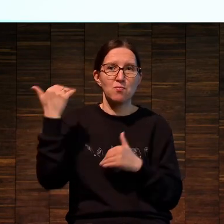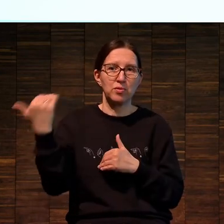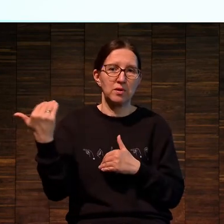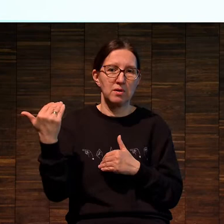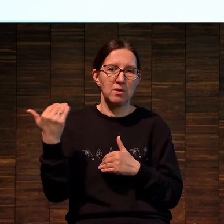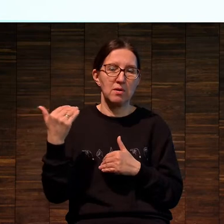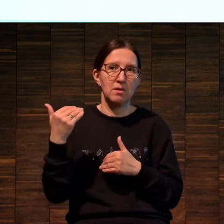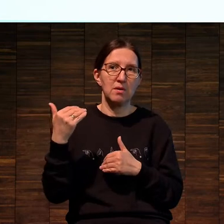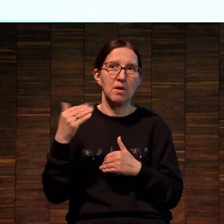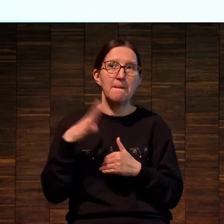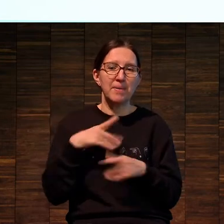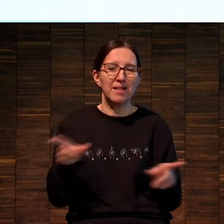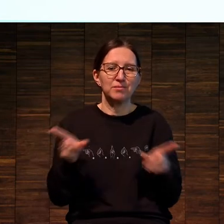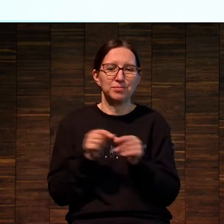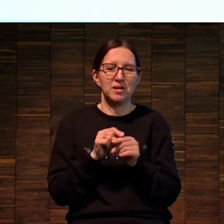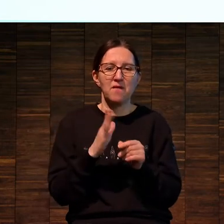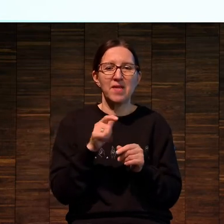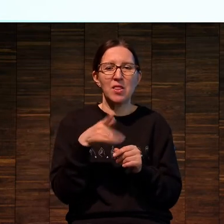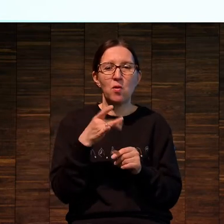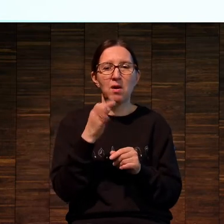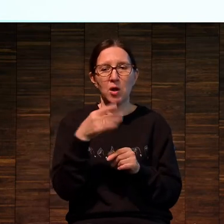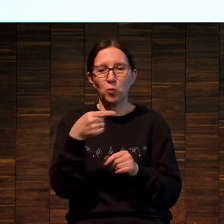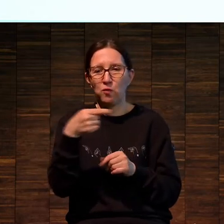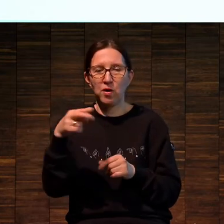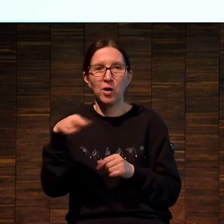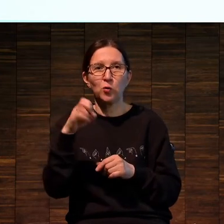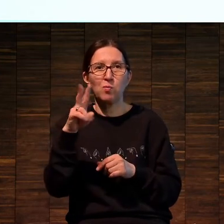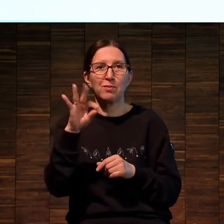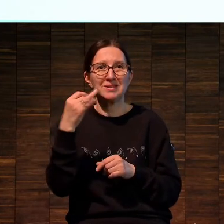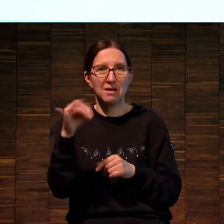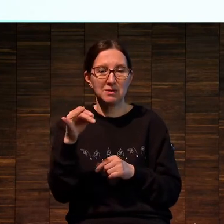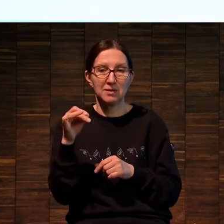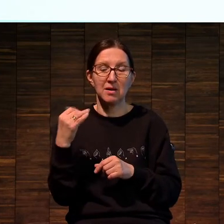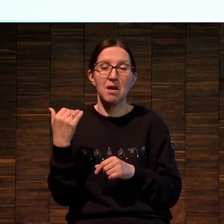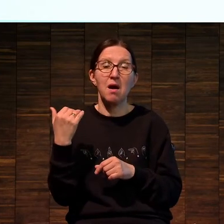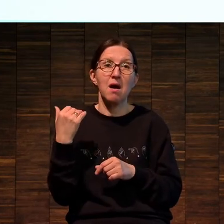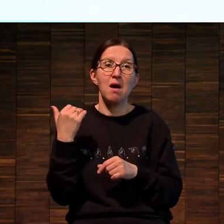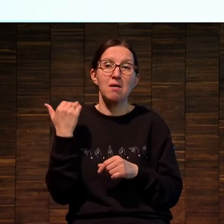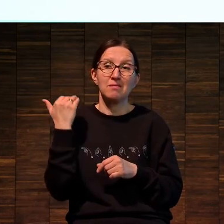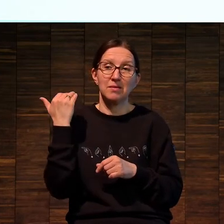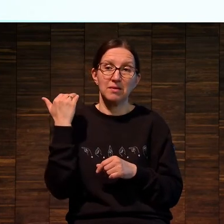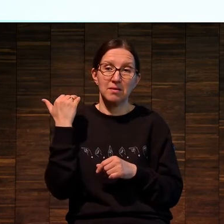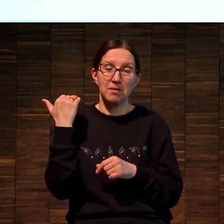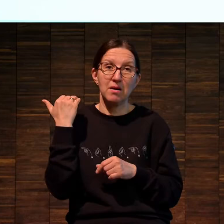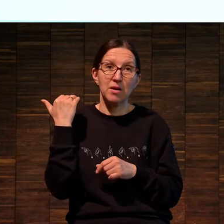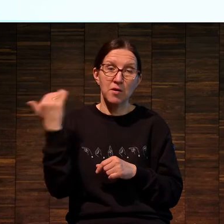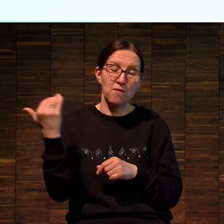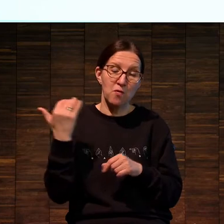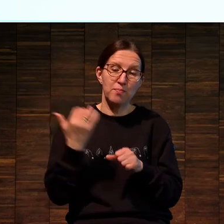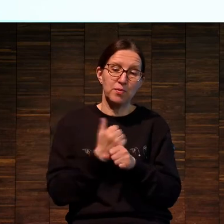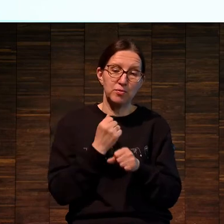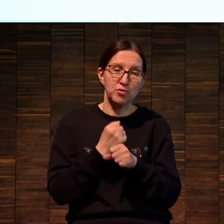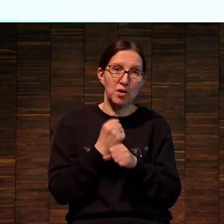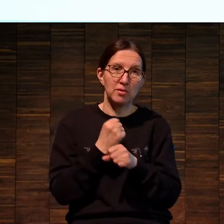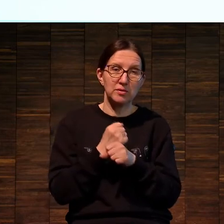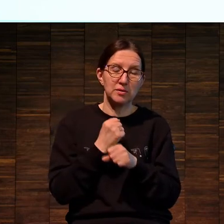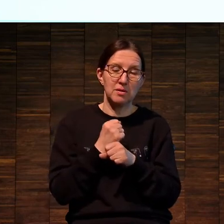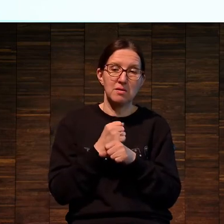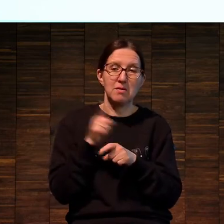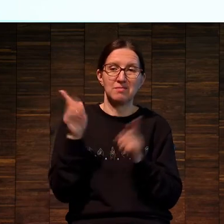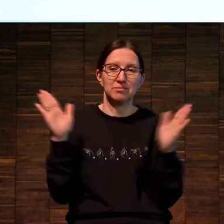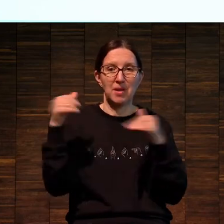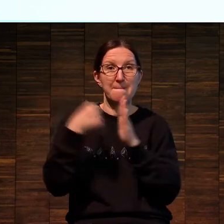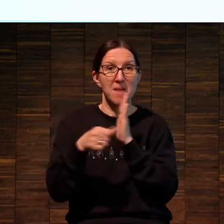был Виноградов-Дубасарский художник, сделали репродукцию, поделили цмеком и крупным растром